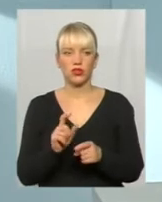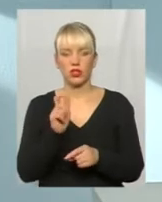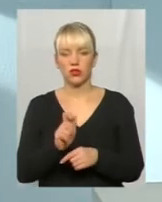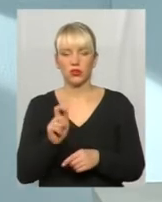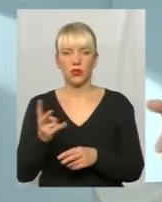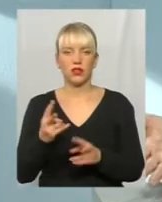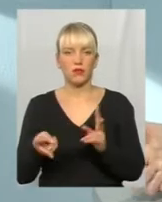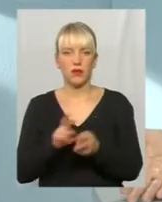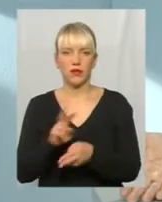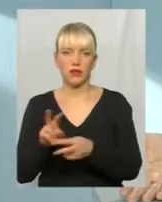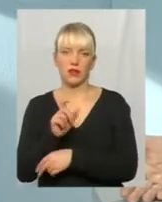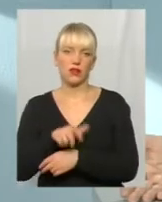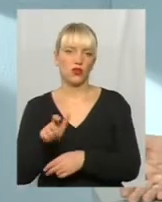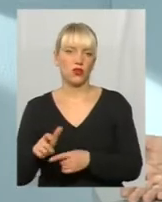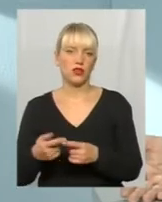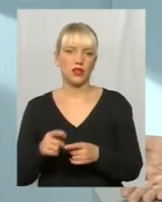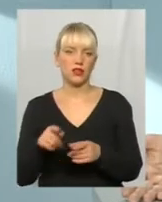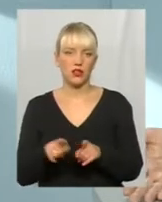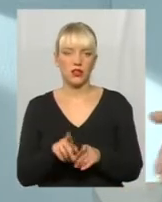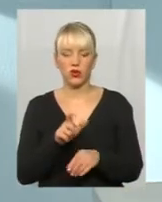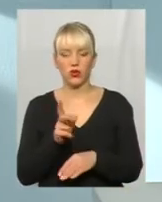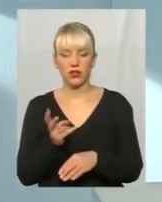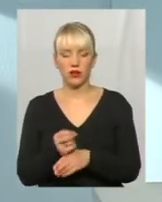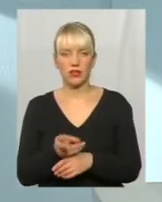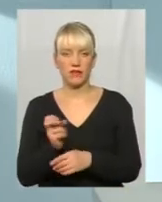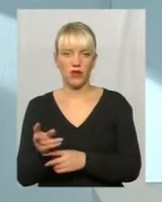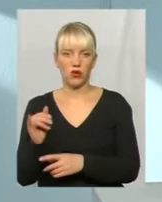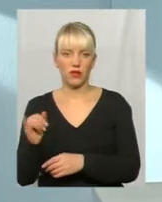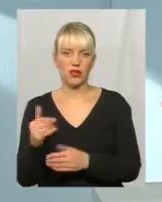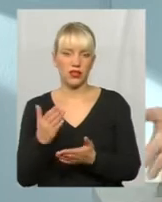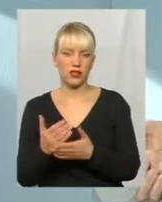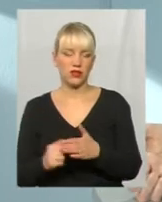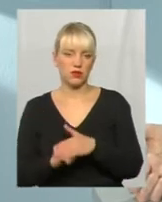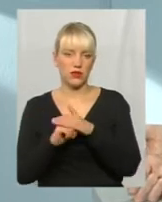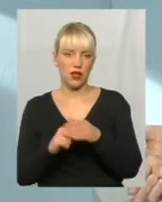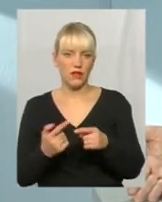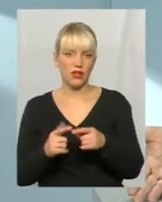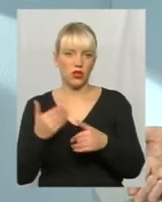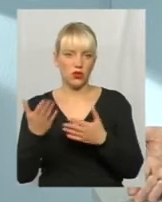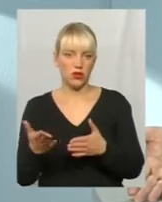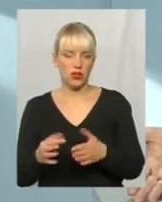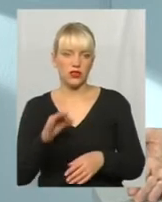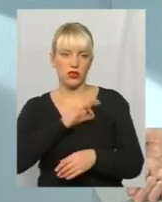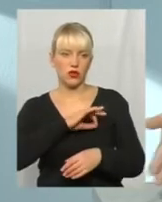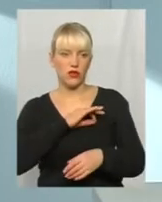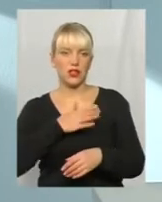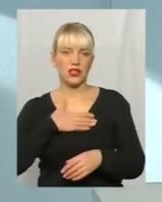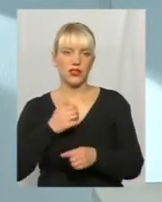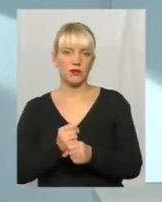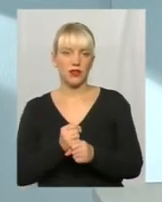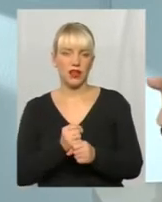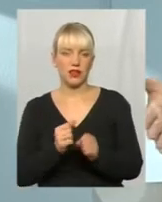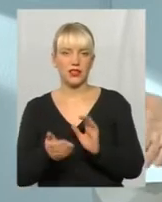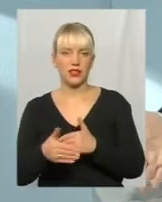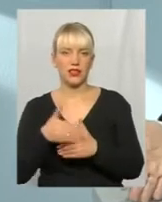змінювати. Таких людей є підстави звільнювати і є підстави до них застосовувати дисциплінарні санкції